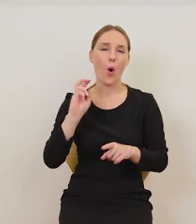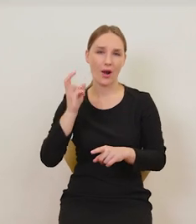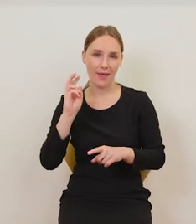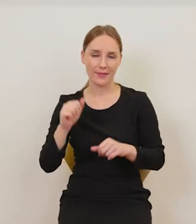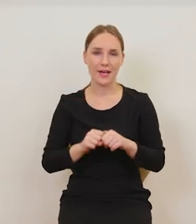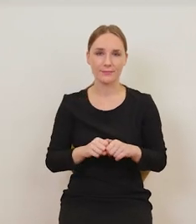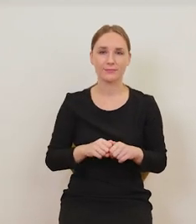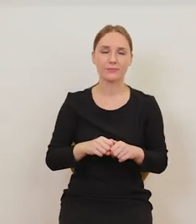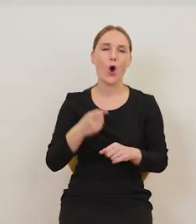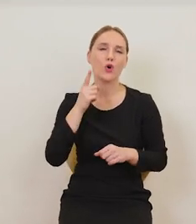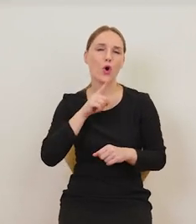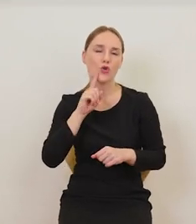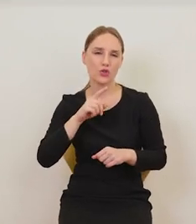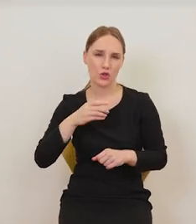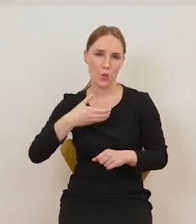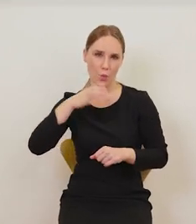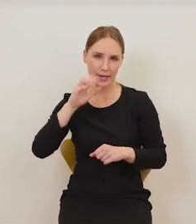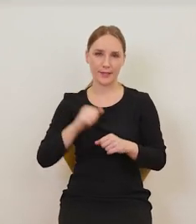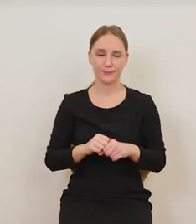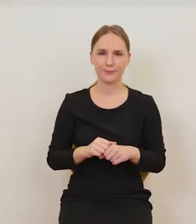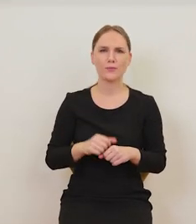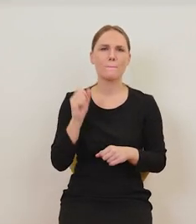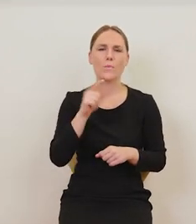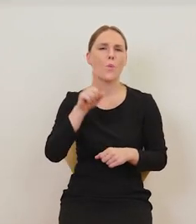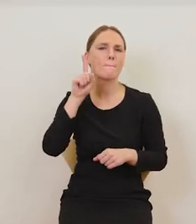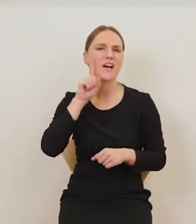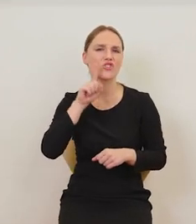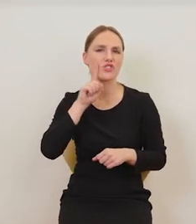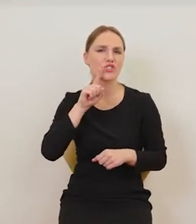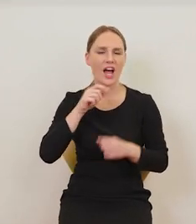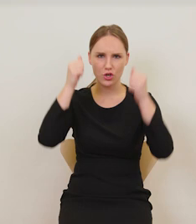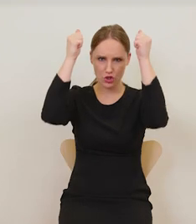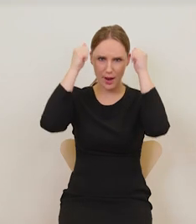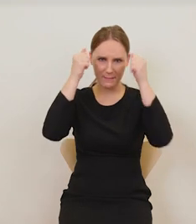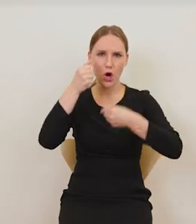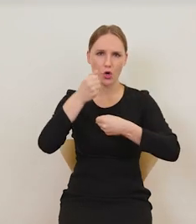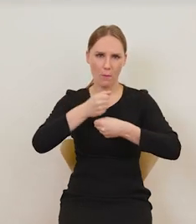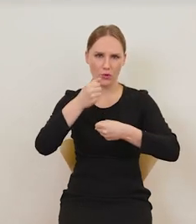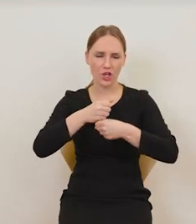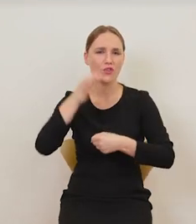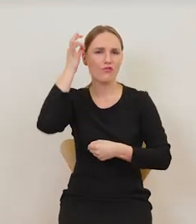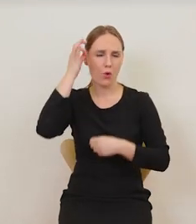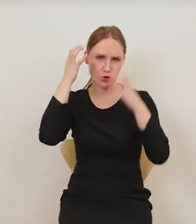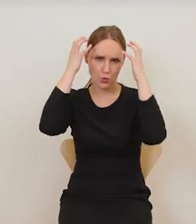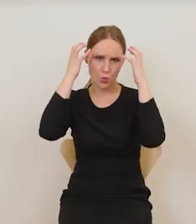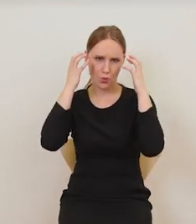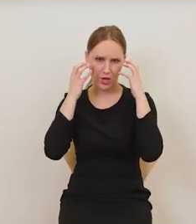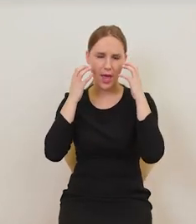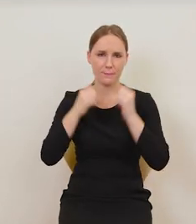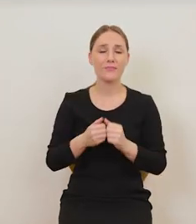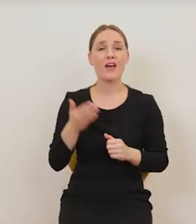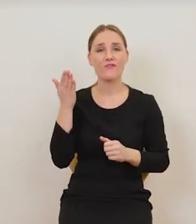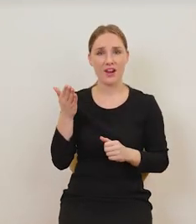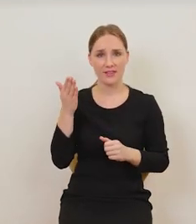czapce robotnika. Dość długie włosy, w ręku trzyma buteleczkę